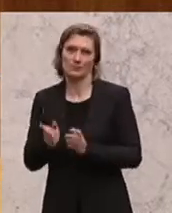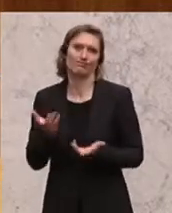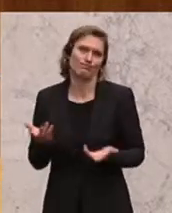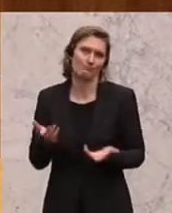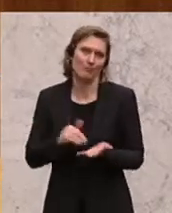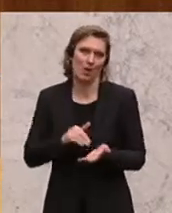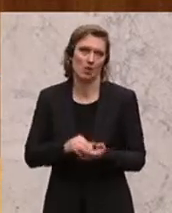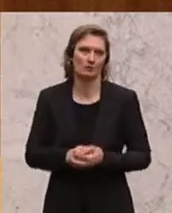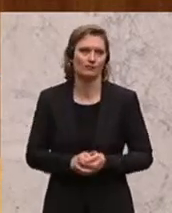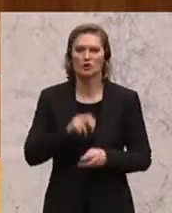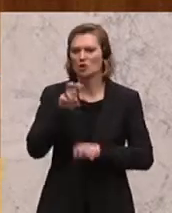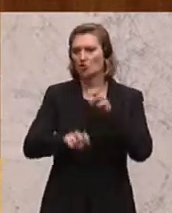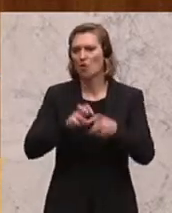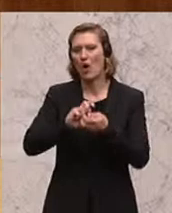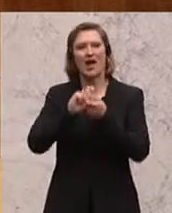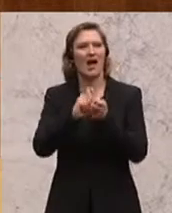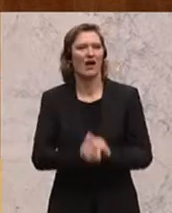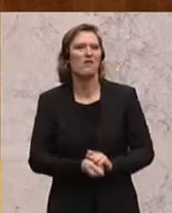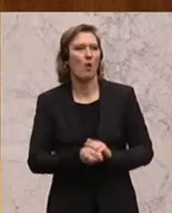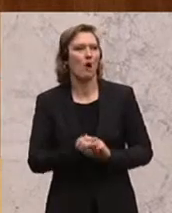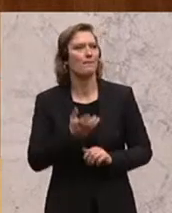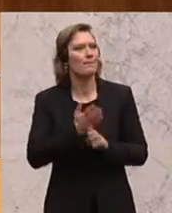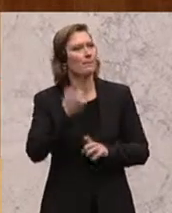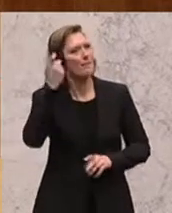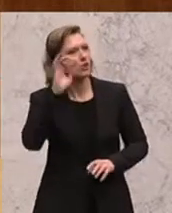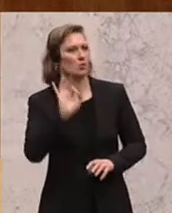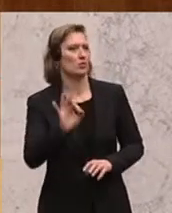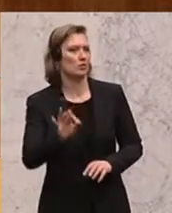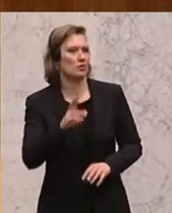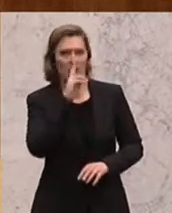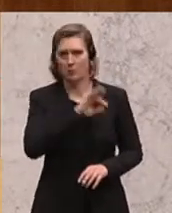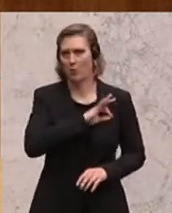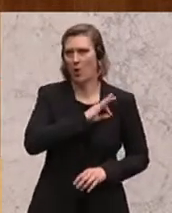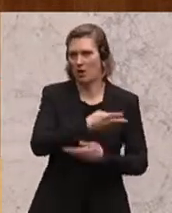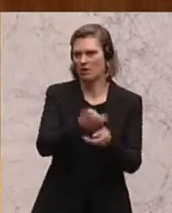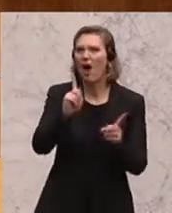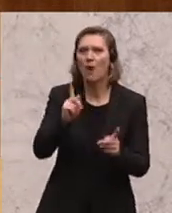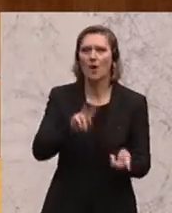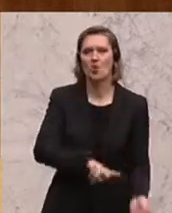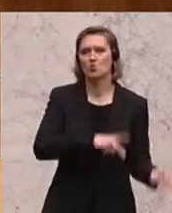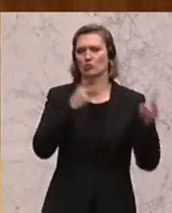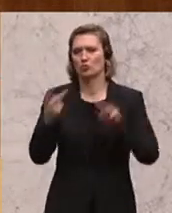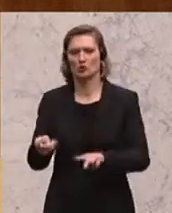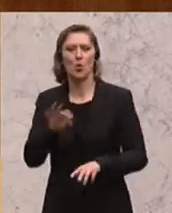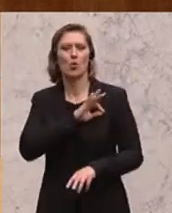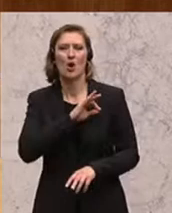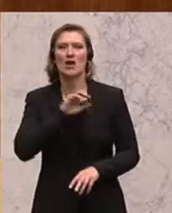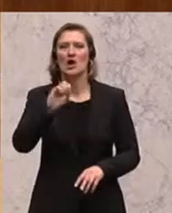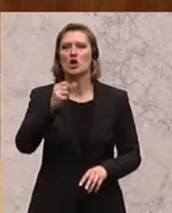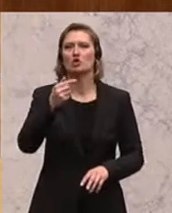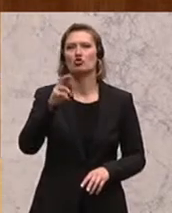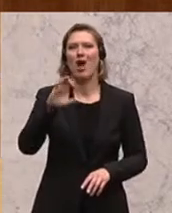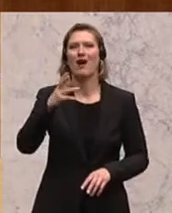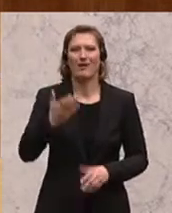Steuerreform, liebe Kolleginnen und Kollegen, mag ja gut gemeint sein. Das ist aber nichts anderes als eine Umschicht. Und Kollege Strache hat es heute richtig gesagt.